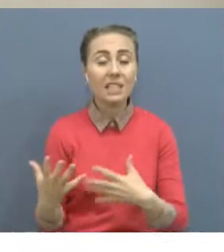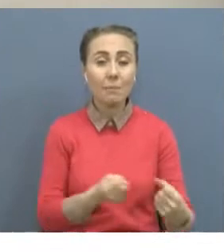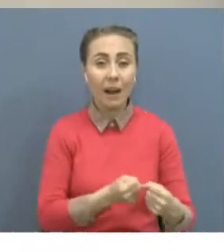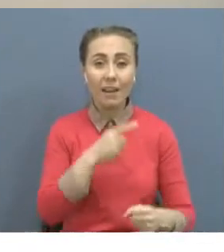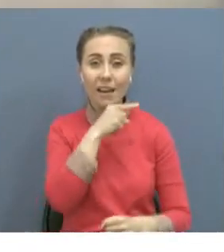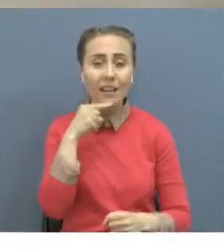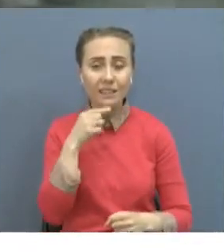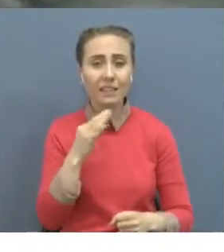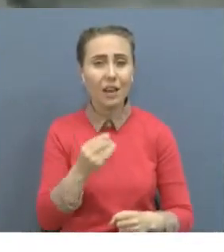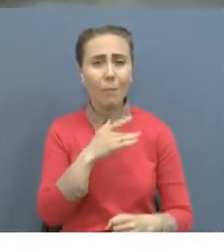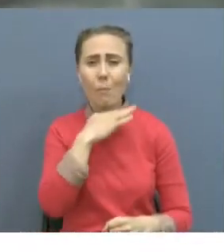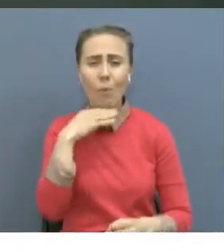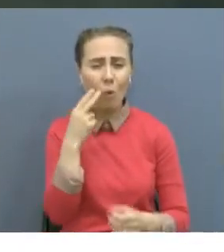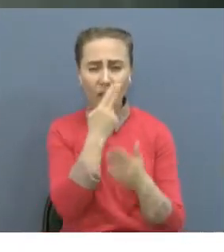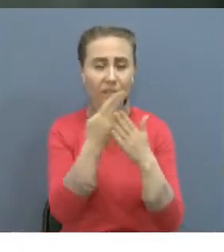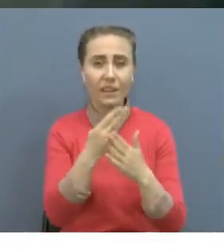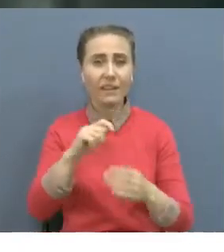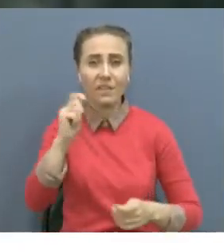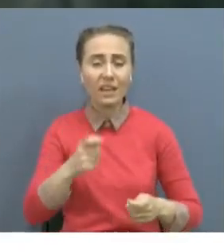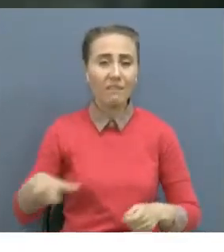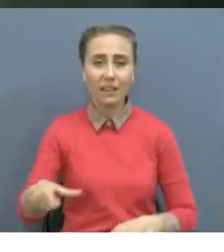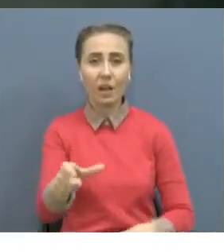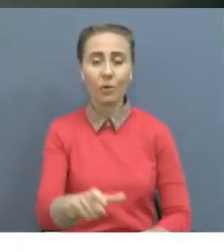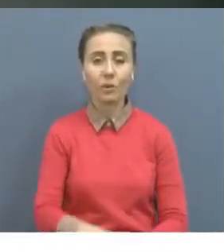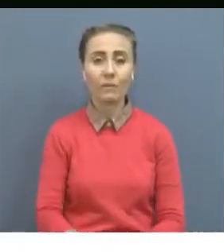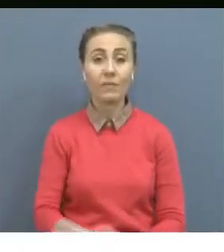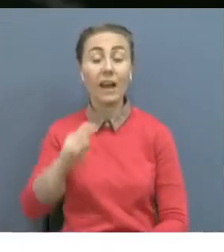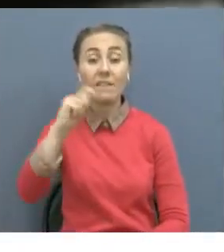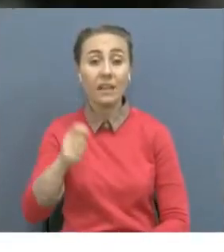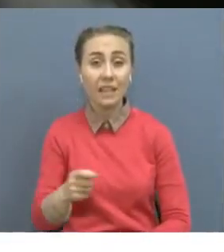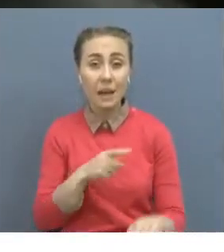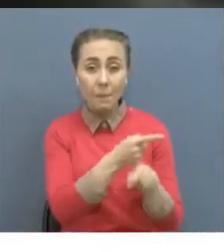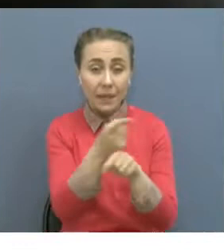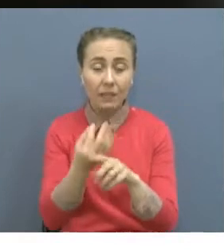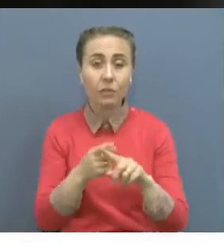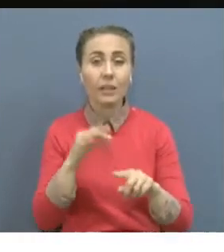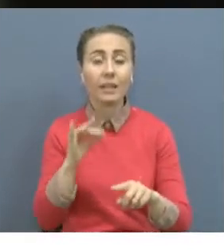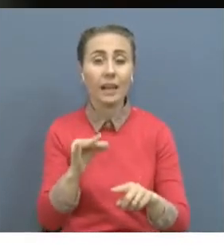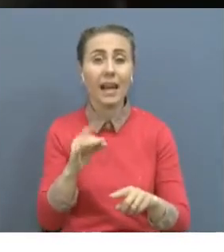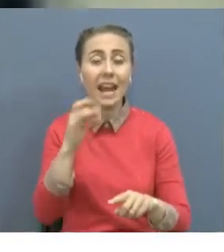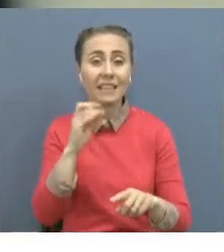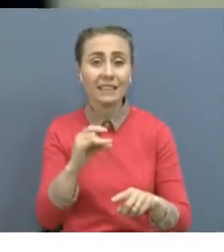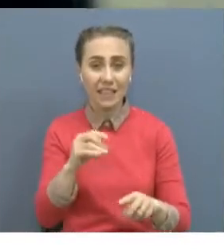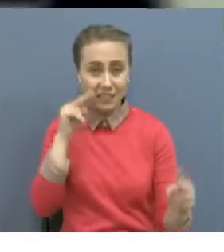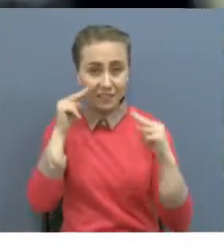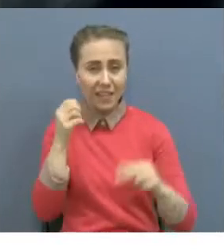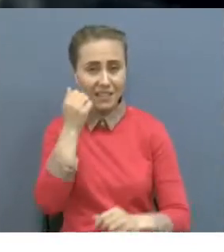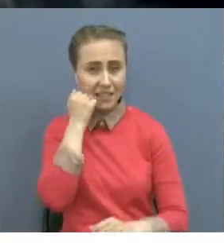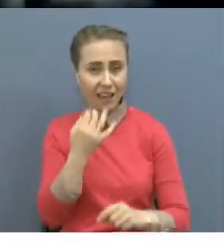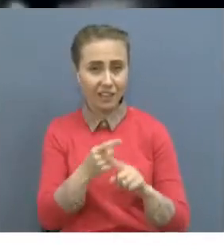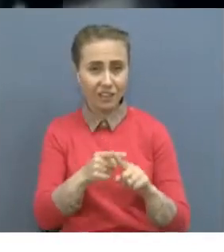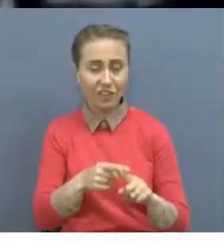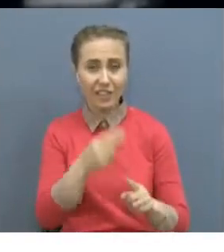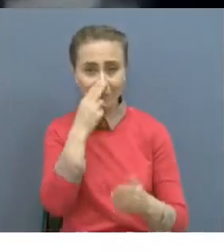Мен Майдангер Рейхстака дейін жетіп, женісту жел біреген тарих есеттің көәгер болған. Қазастанның қалықы қарманы